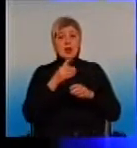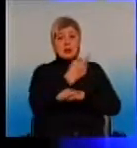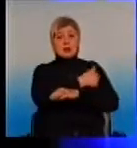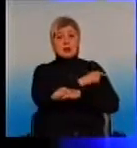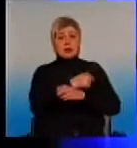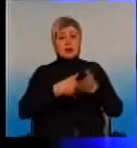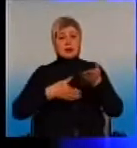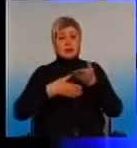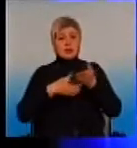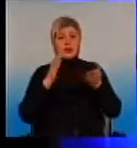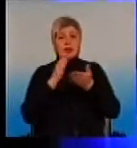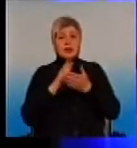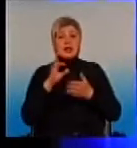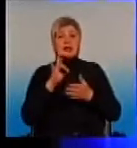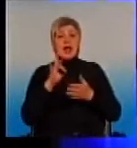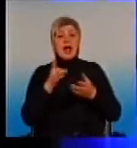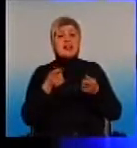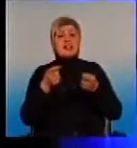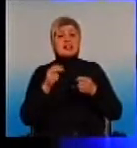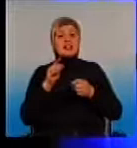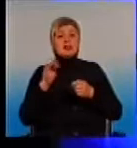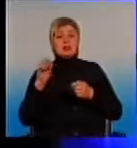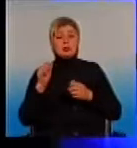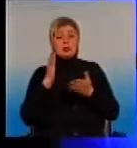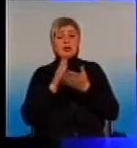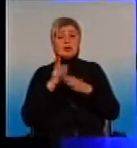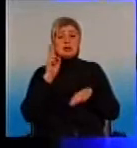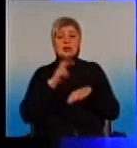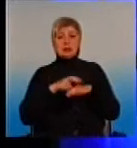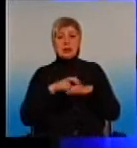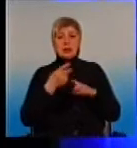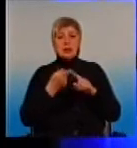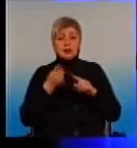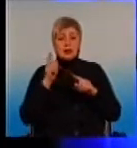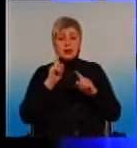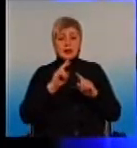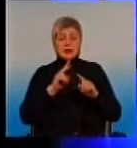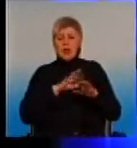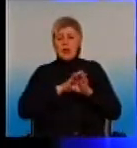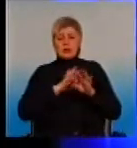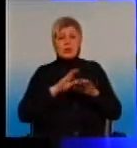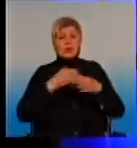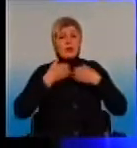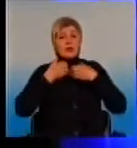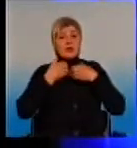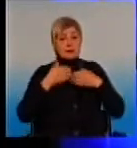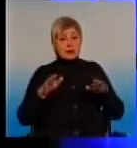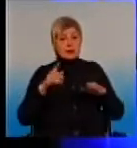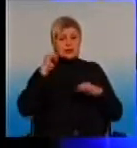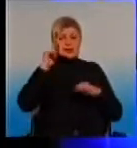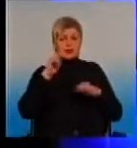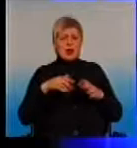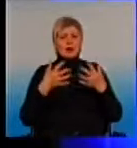є регістратура, є доктора, які абсолютно відкриті, які знають